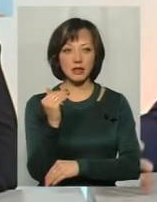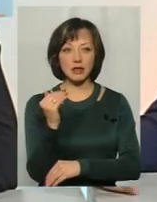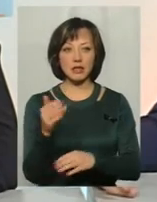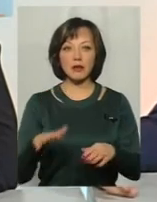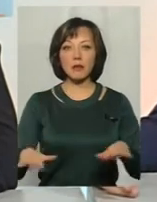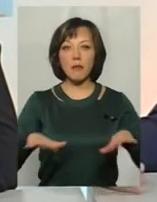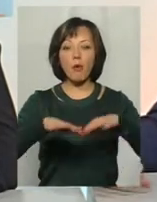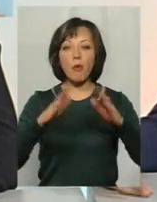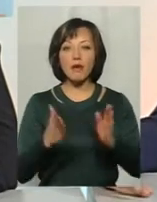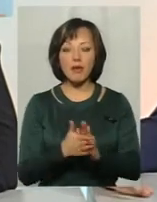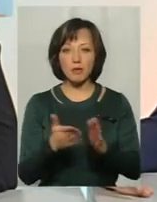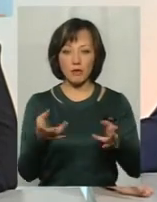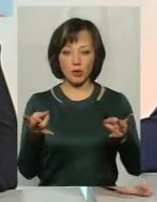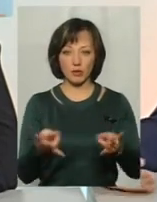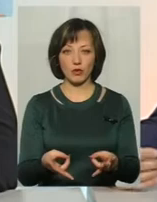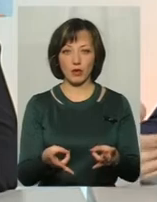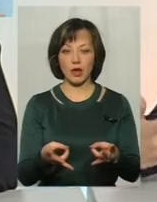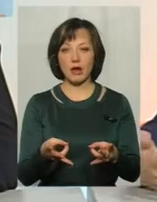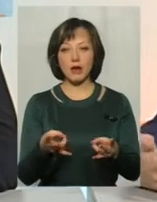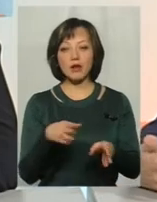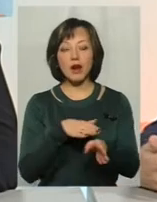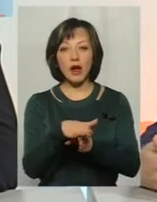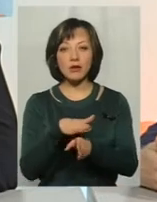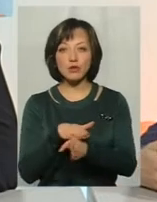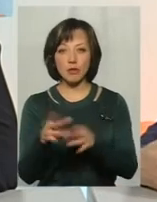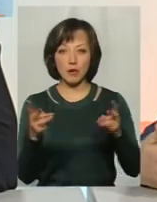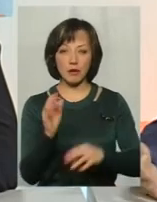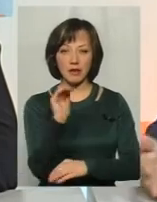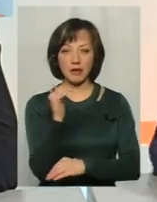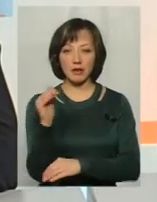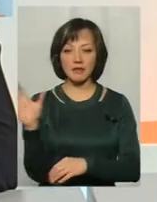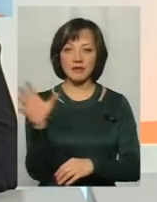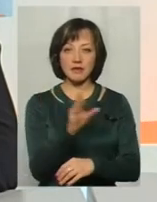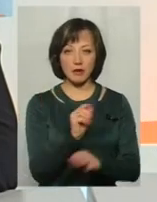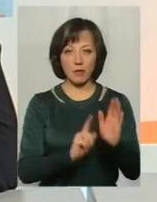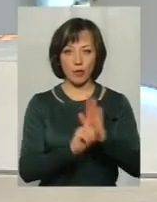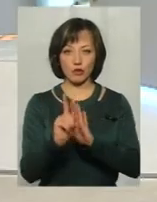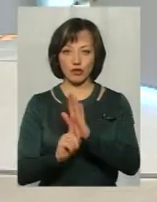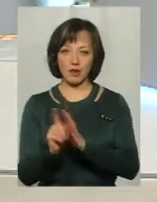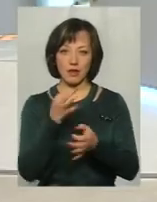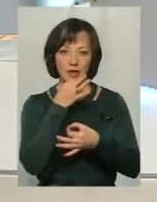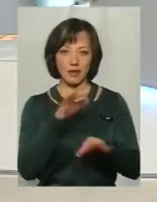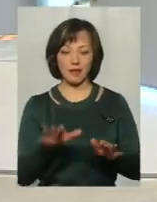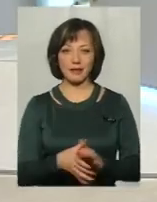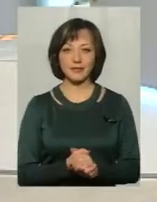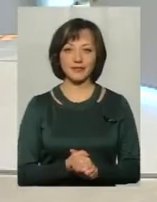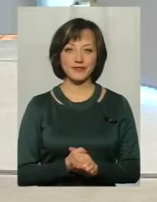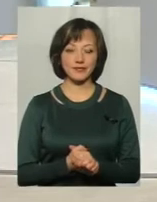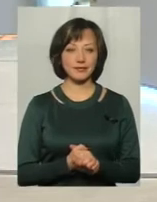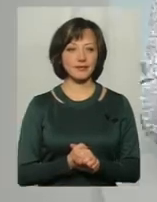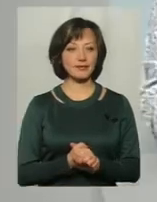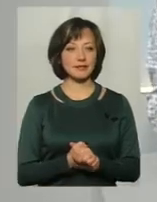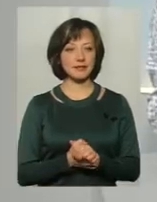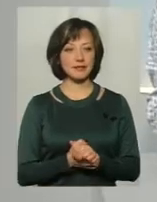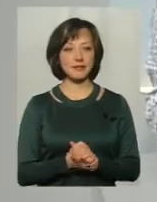поле, тей об'єм, яка вона потребує. Потрібно реалізовувати потребу дитини у всіх її починаннях. Пане Святослав,